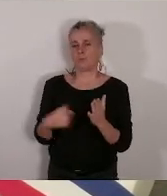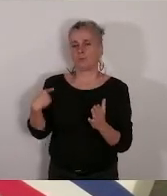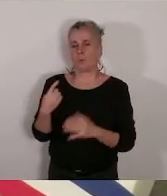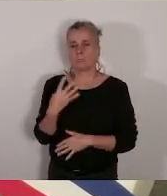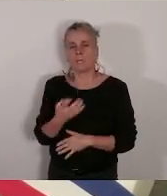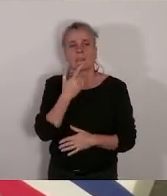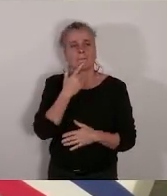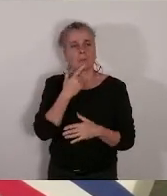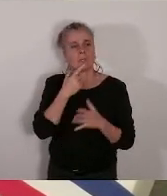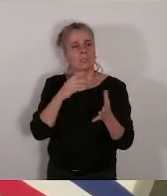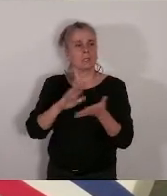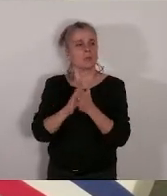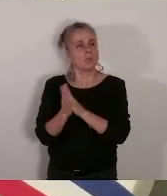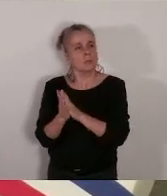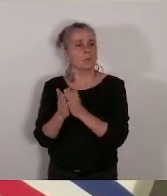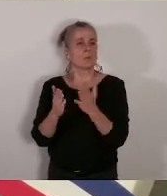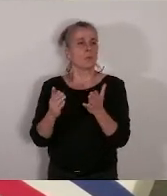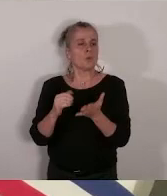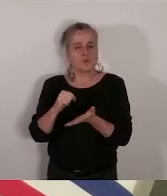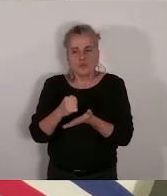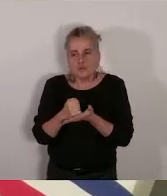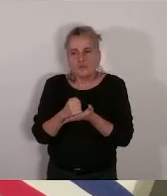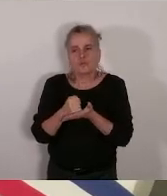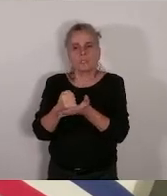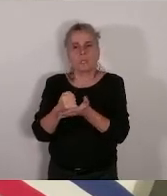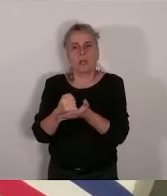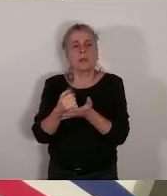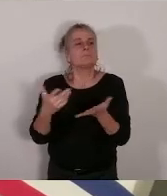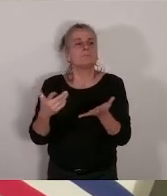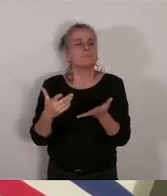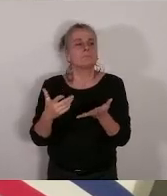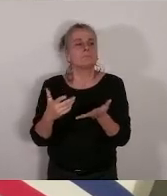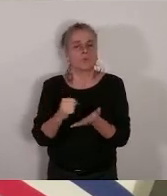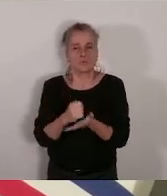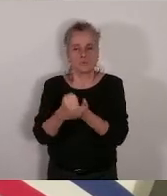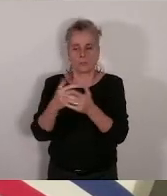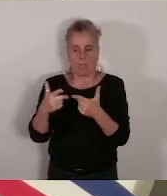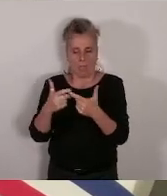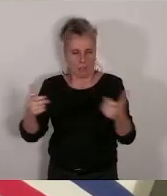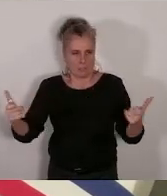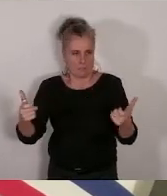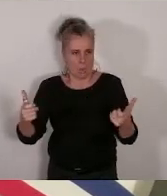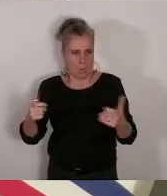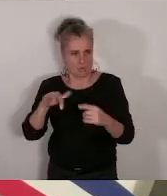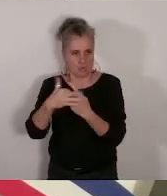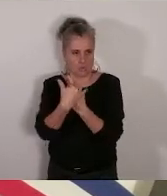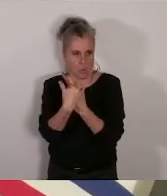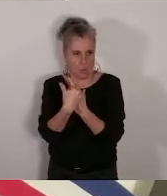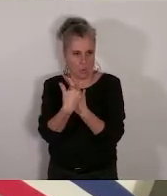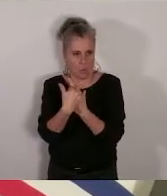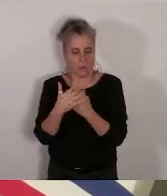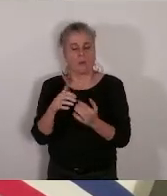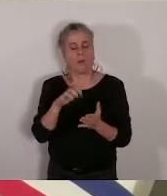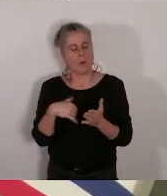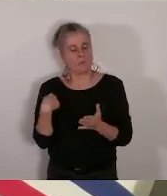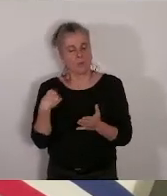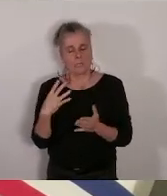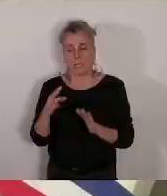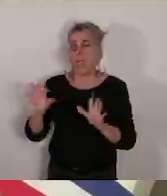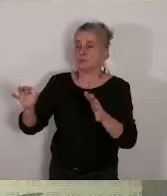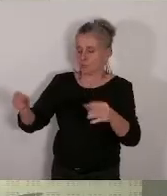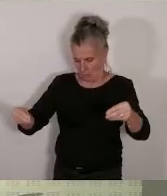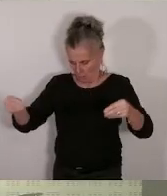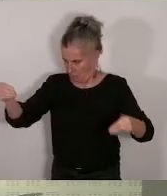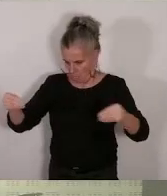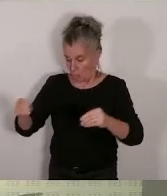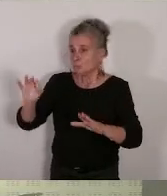équipements sociaux 2024. Donc, c'est le rapport numéro 2. Je m'y retrouve, Mme la Mère. Je prends les votes, si vous voulez bien. Y